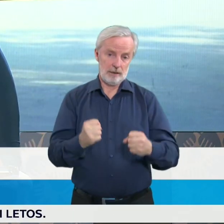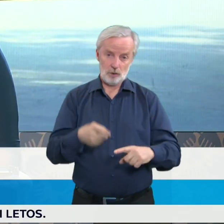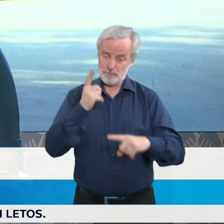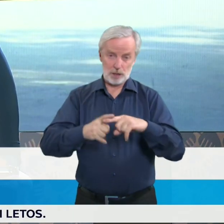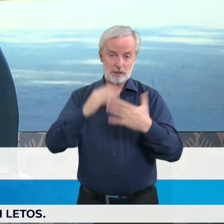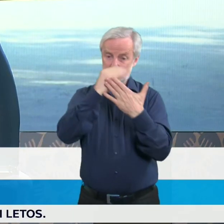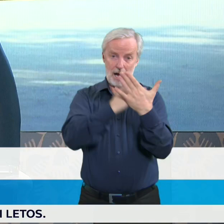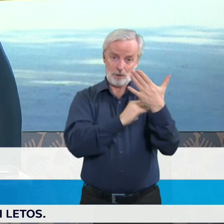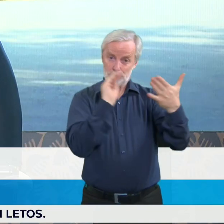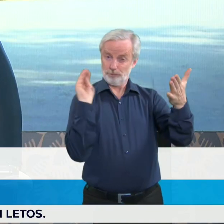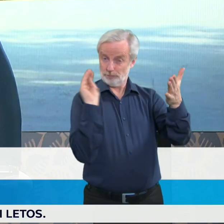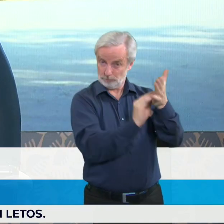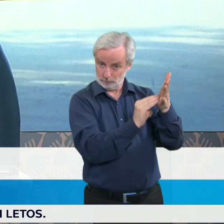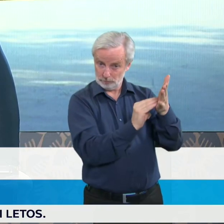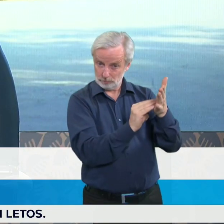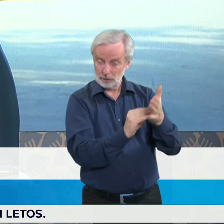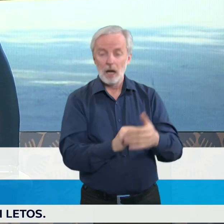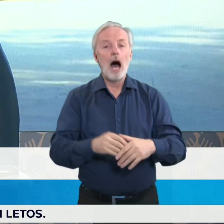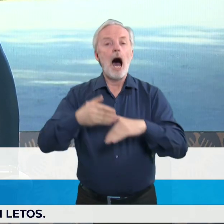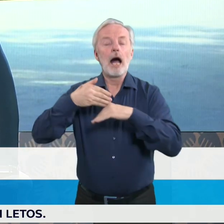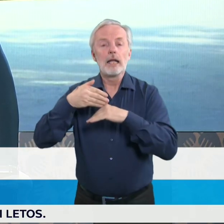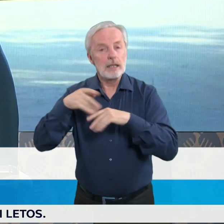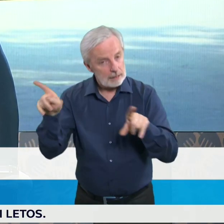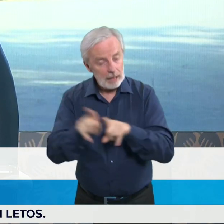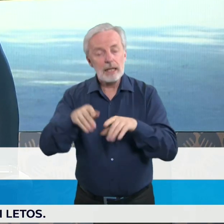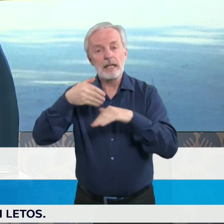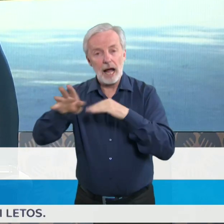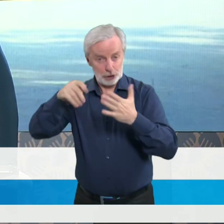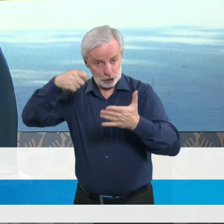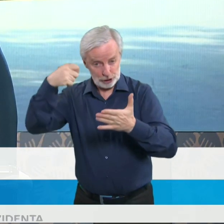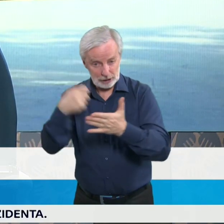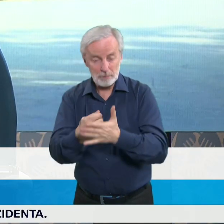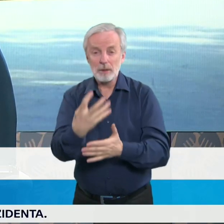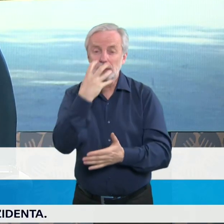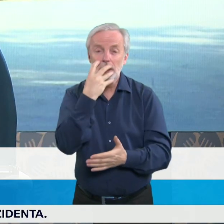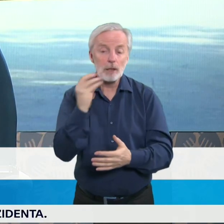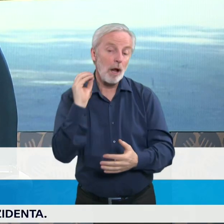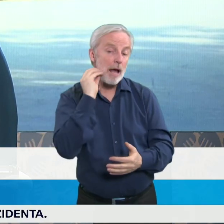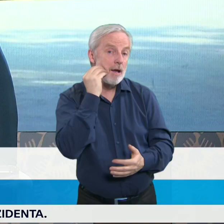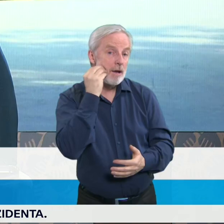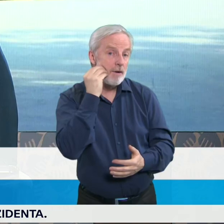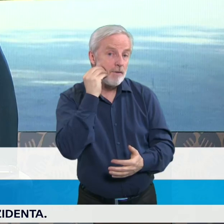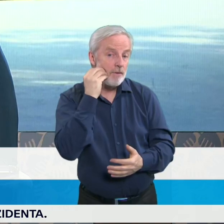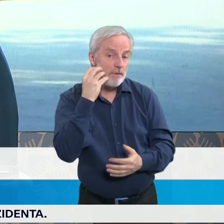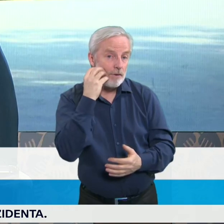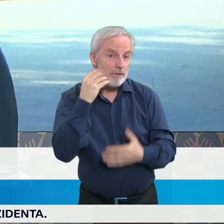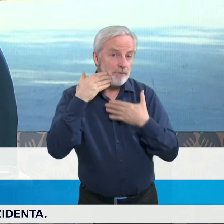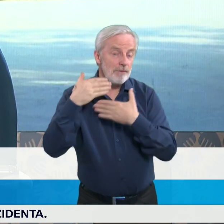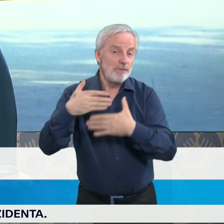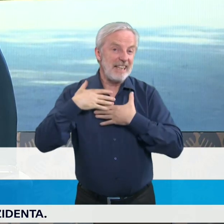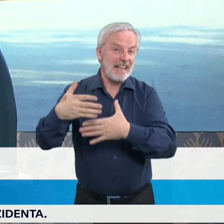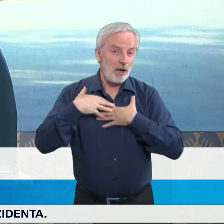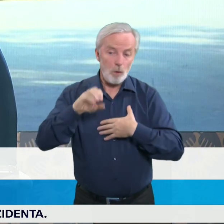Půjde i o další typy respirátorů vždy přes bezvýdechového ventilu, pokud jsou výromcem určeny jak